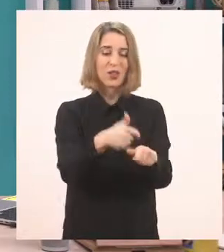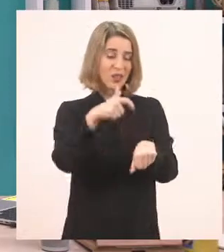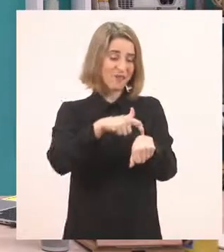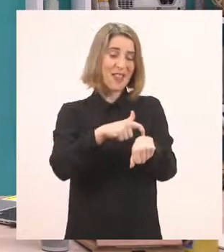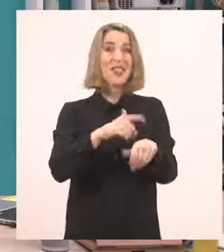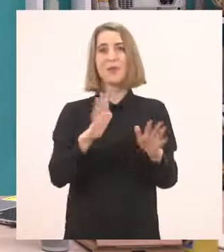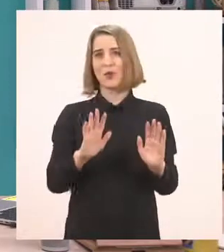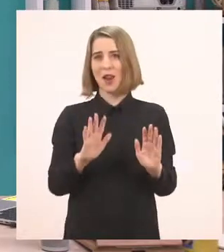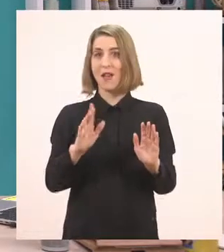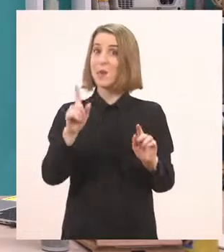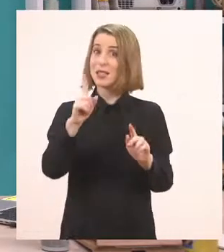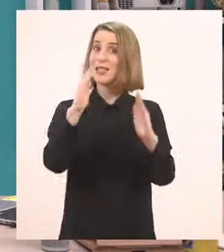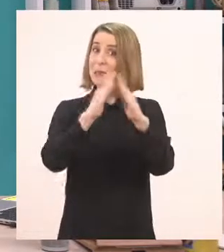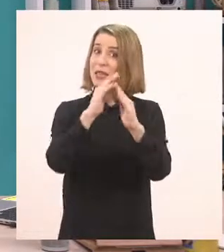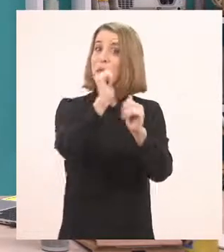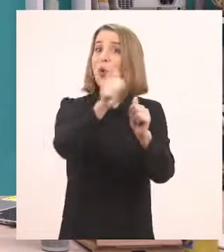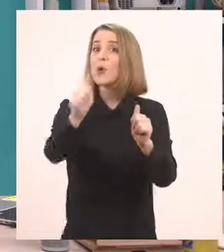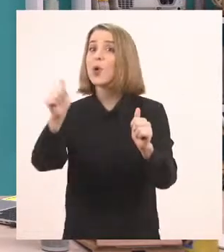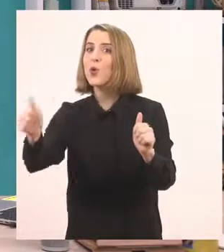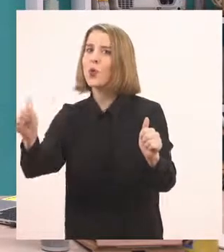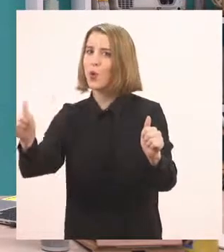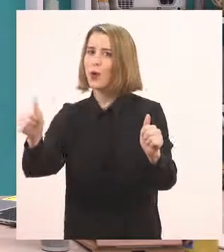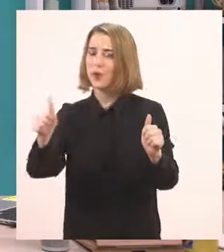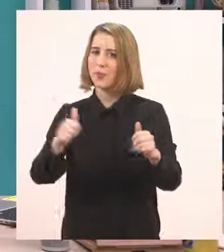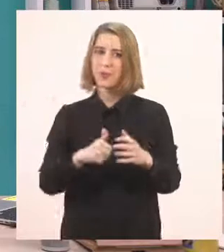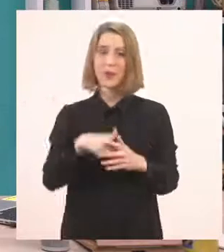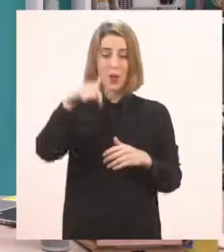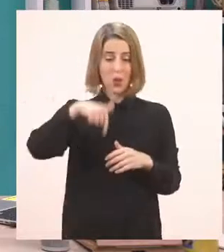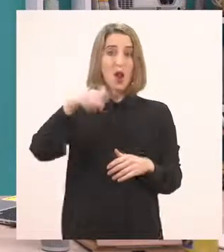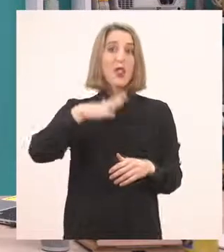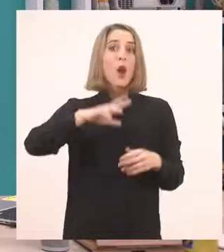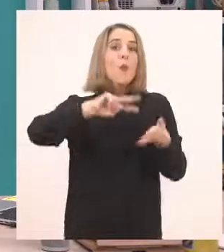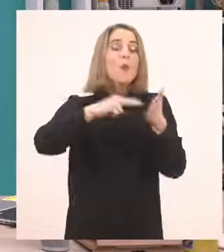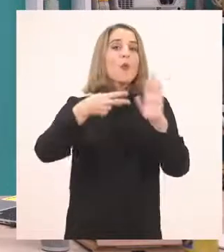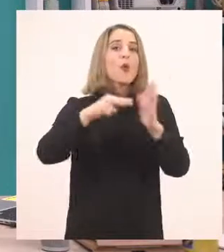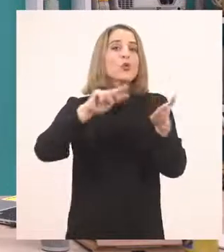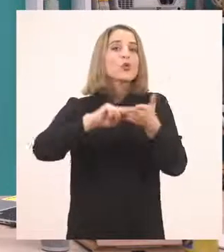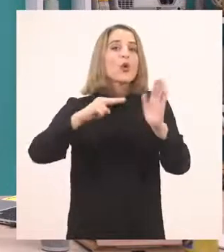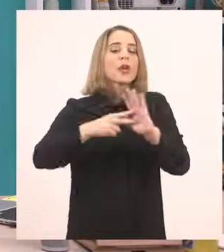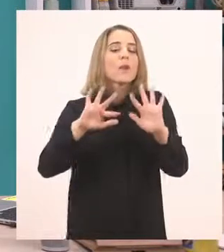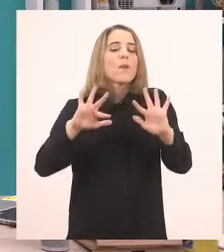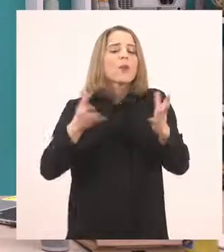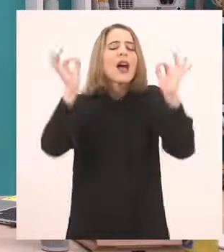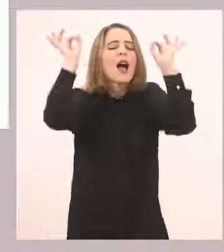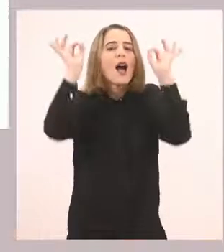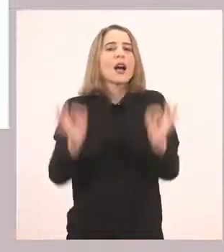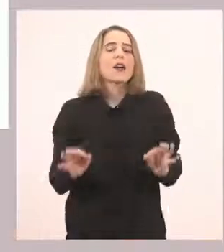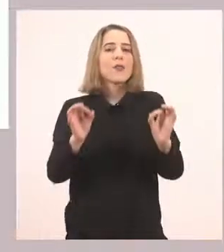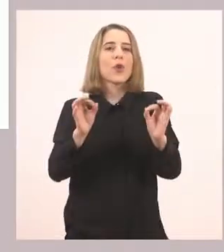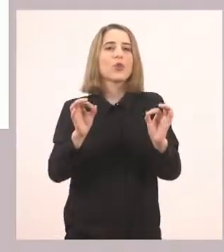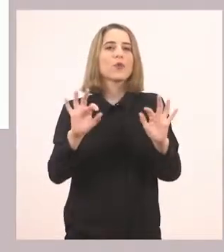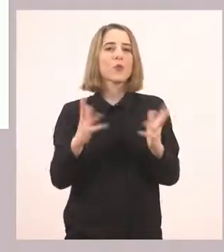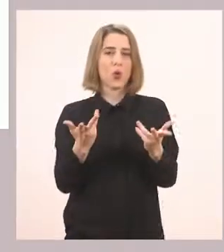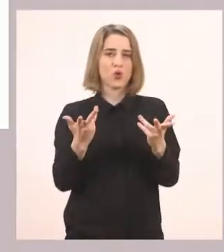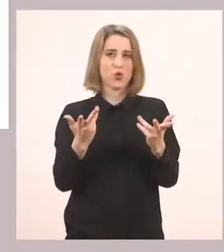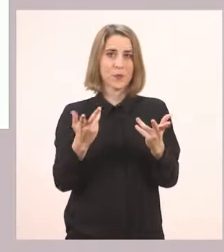τέλους του μαθήματος μόνησα στο σπίτι. Θέλω τώρα όμως να προσέξετε πάλι πώς κάνουμε τις γραμμούλες. Για να τις δούμε πάλι